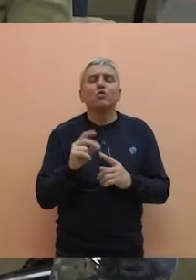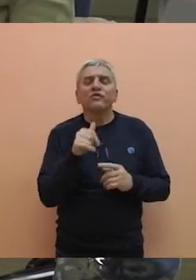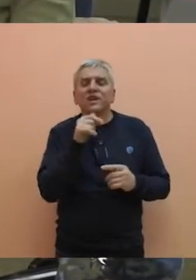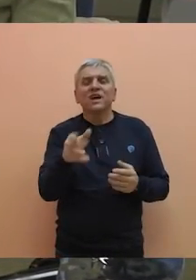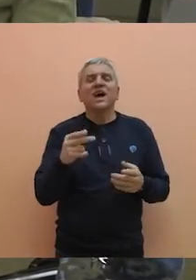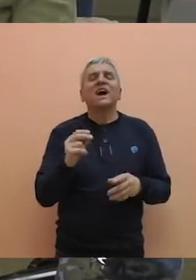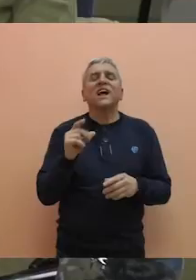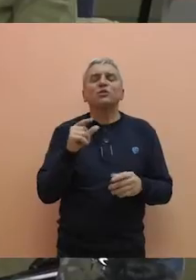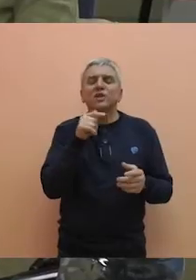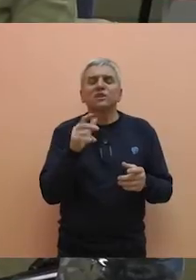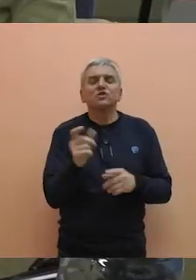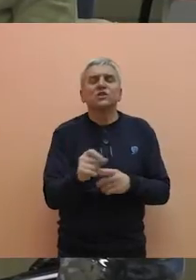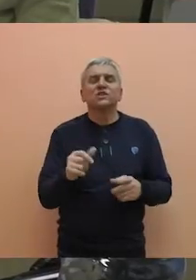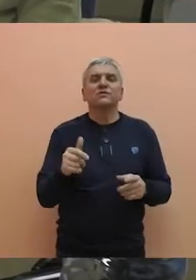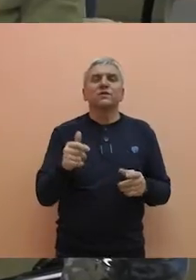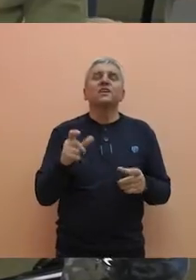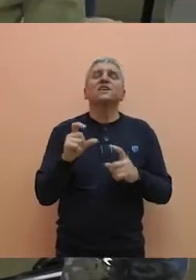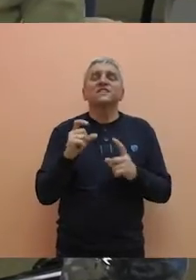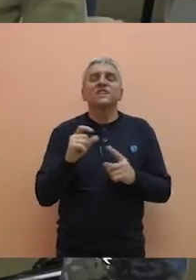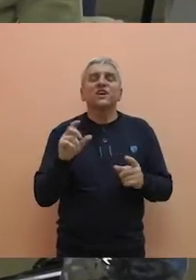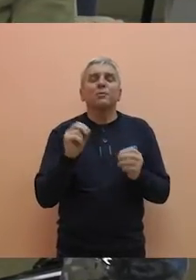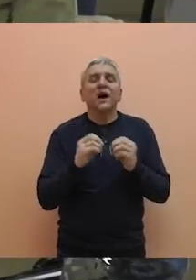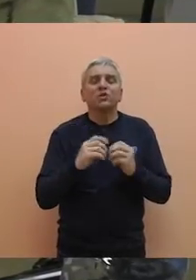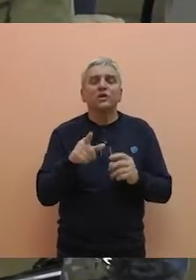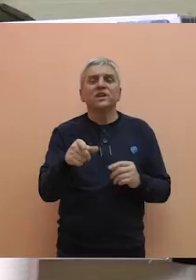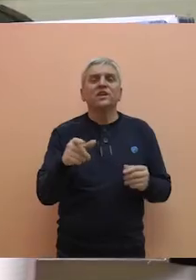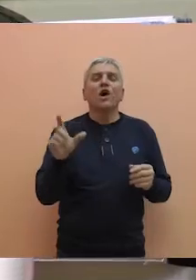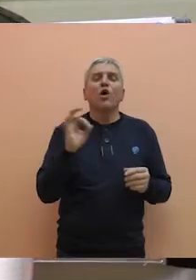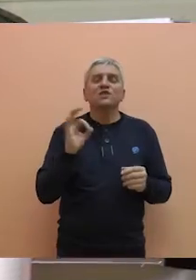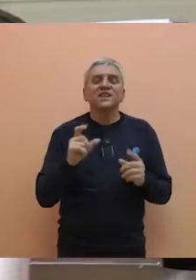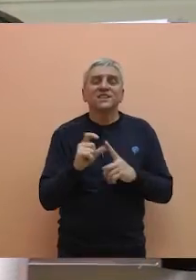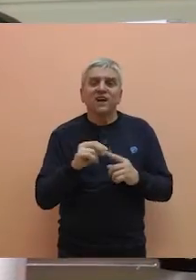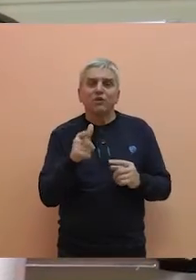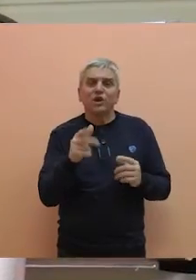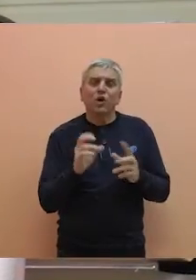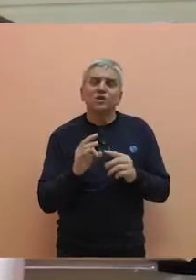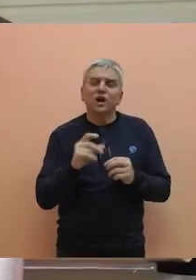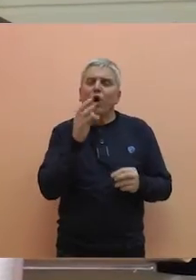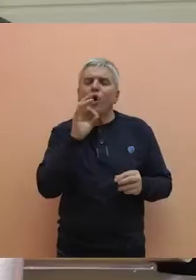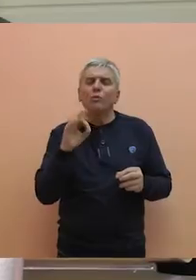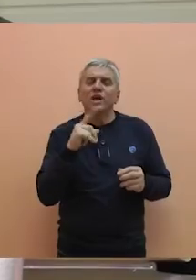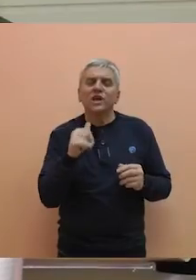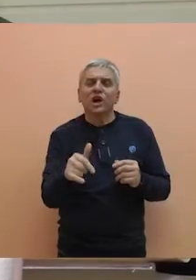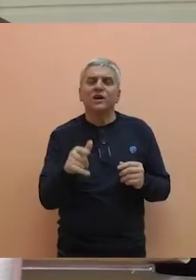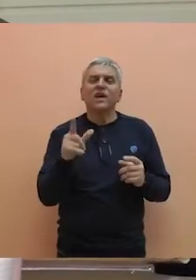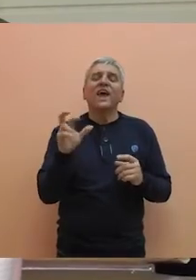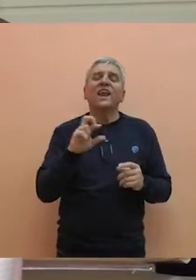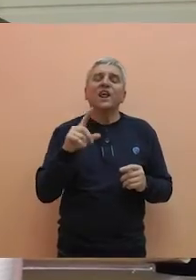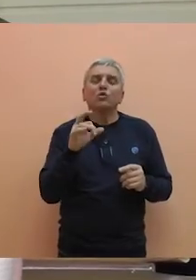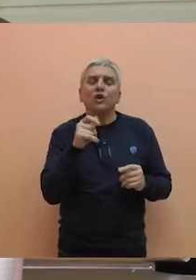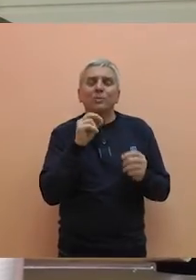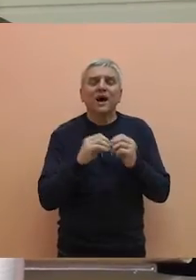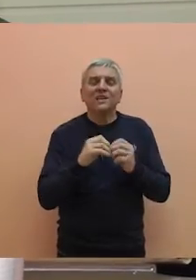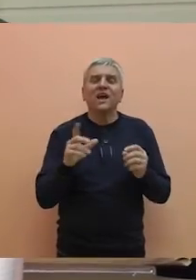Ratomir Crnojački, Djijanta Lovaš, Silvija Batori, Oskar Sabo, Ištvan Đere, Andraš Boja, Elenora